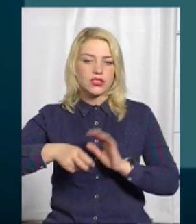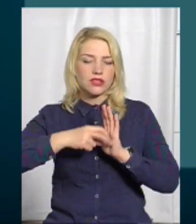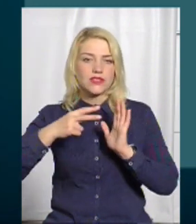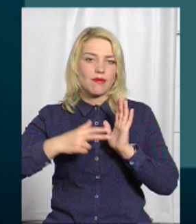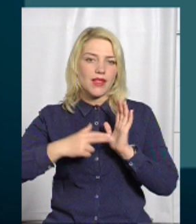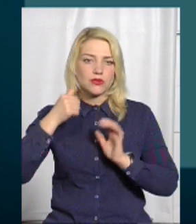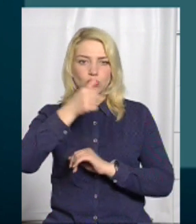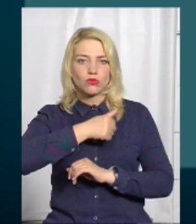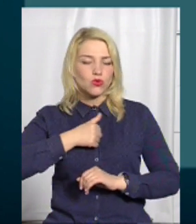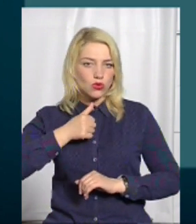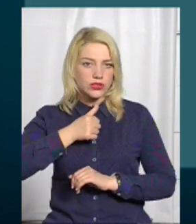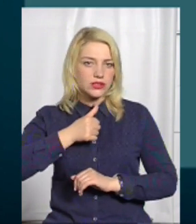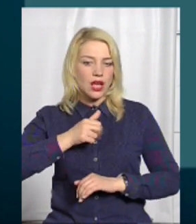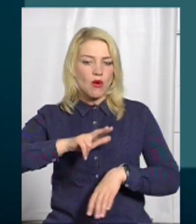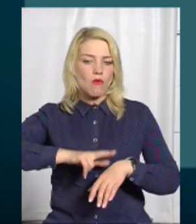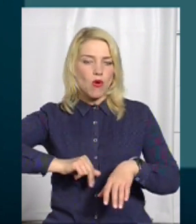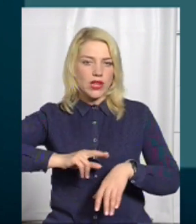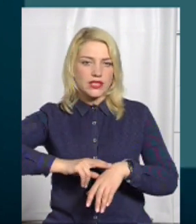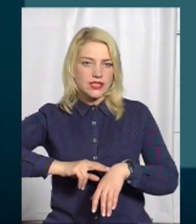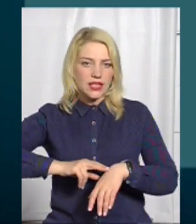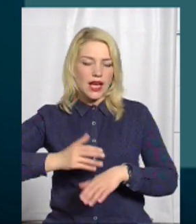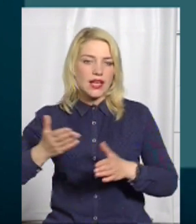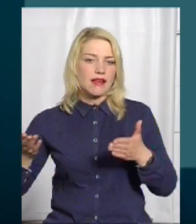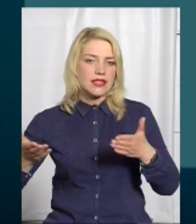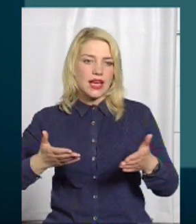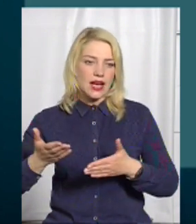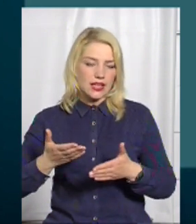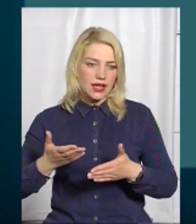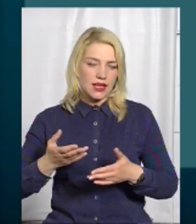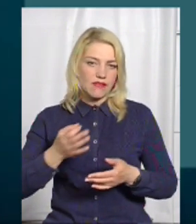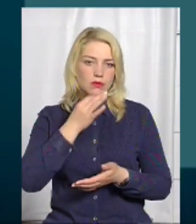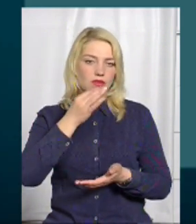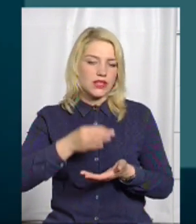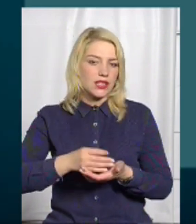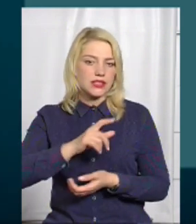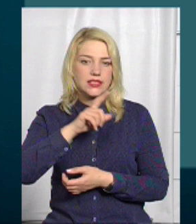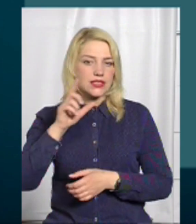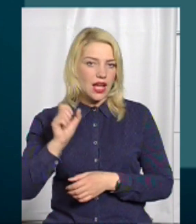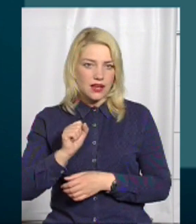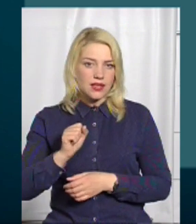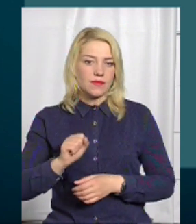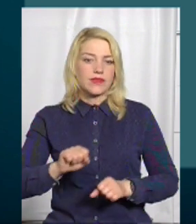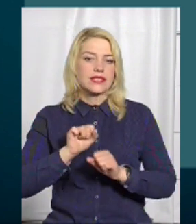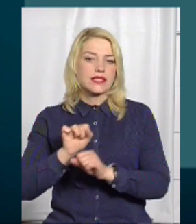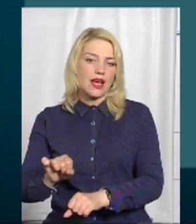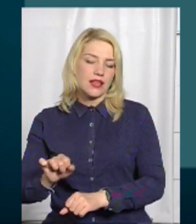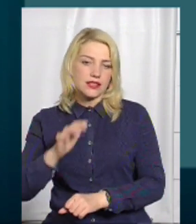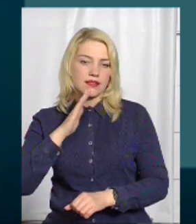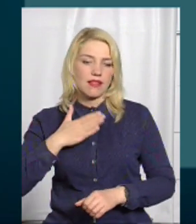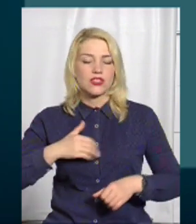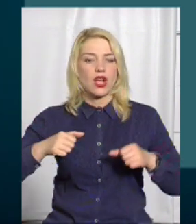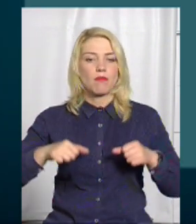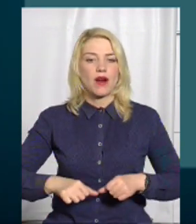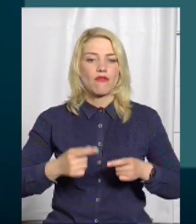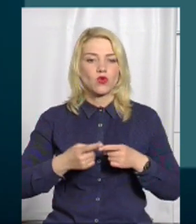році поліцією, яка безпосередньо відповідає за захист наших прав у